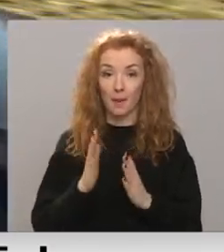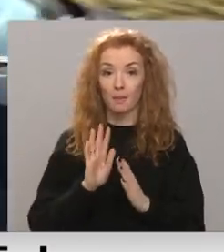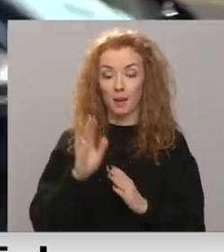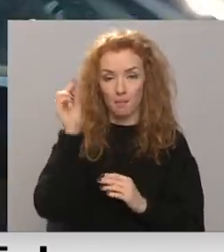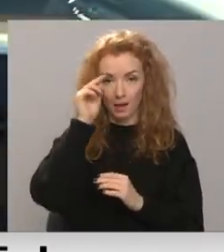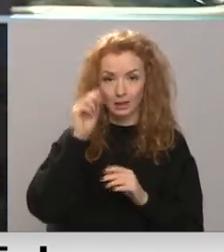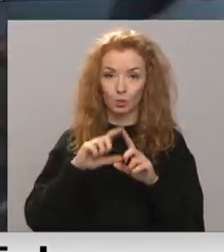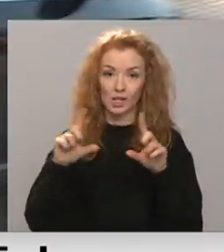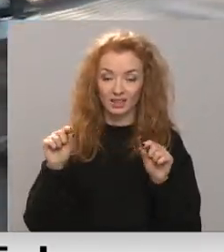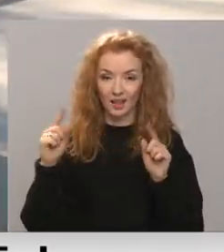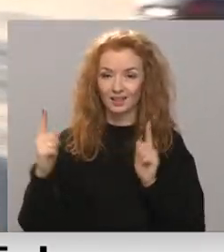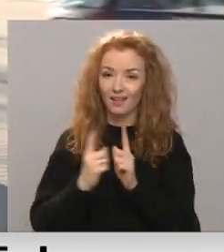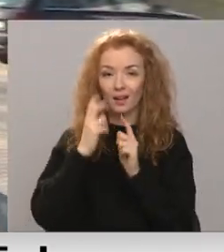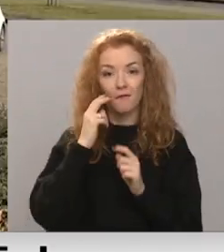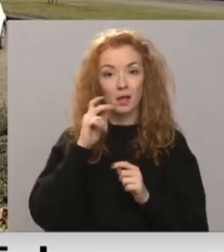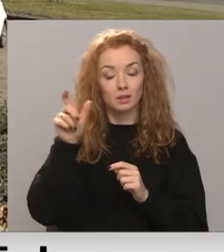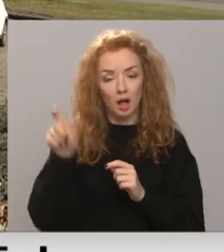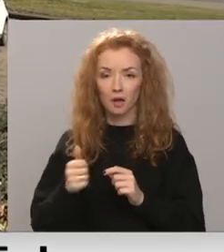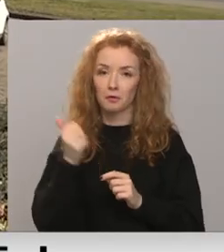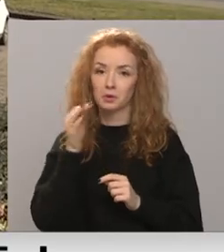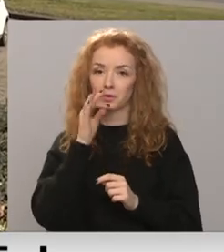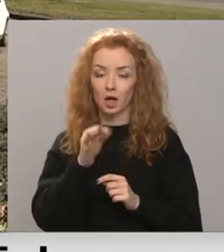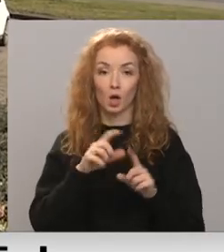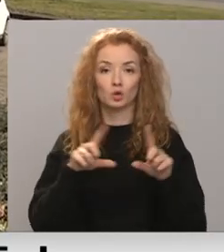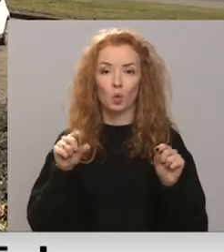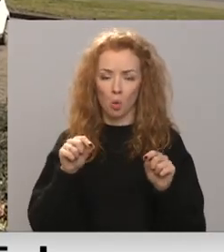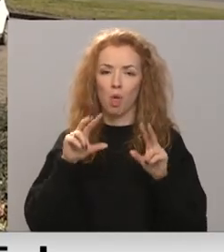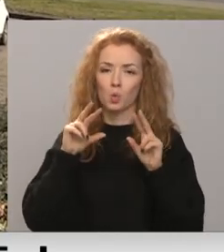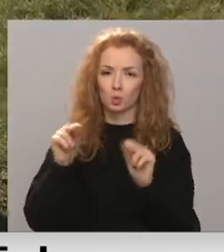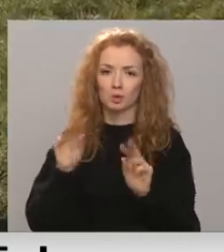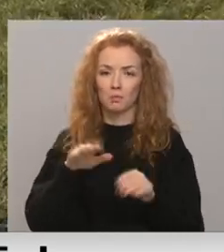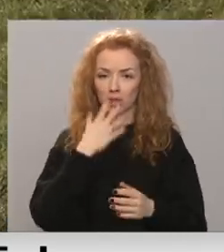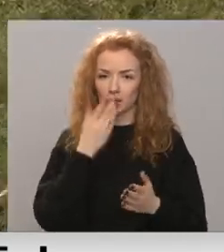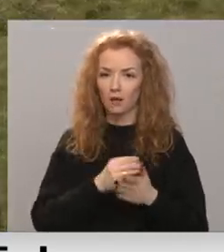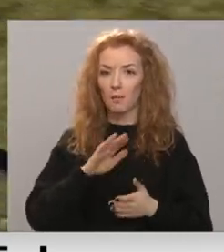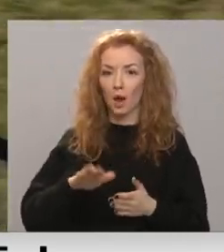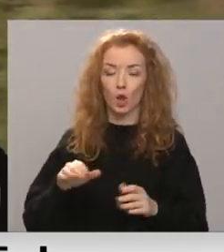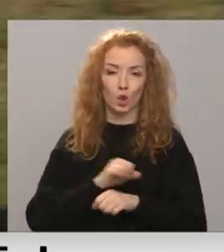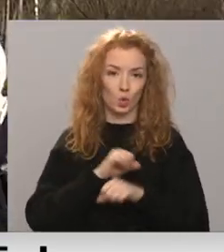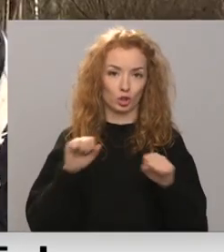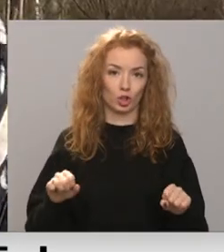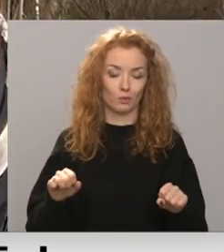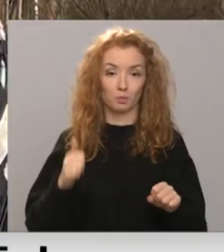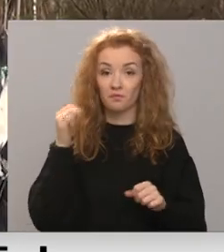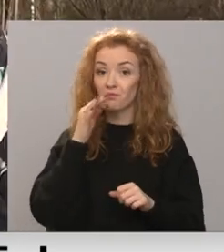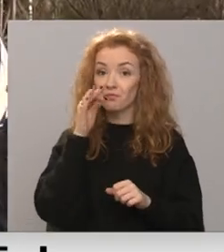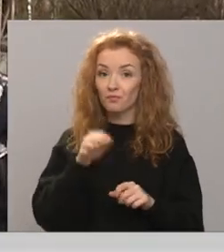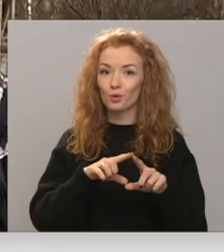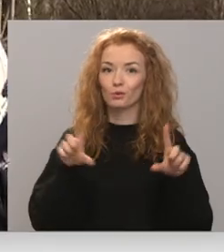iestādes satiktie vecāki retēvi atzīst, viņi skolai uzticas par sava bērnu drošību. Skola ir